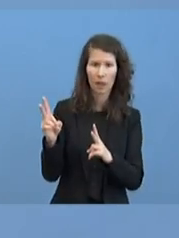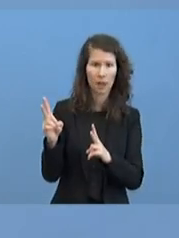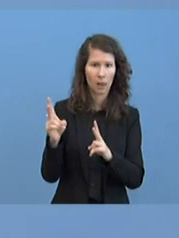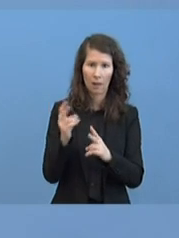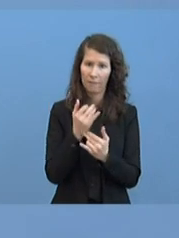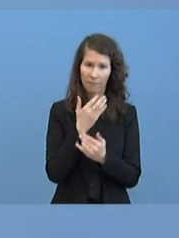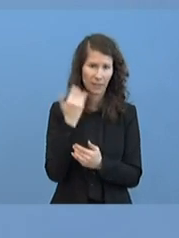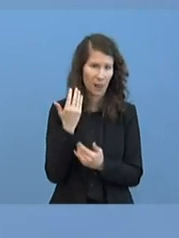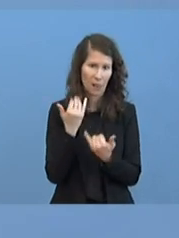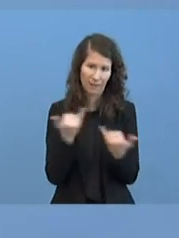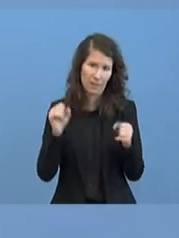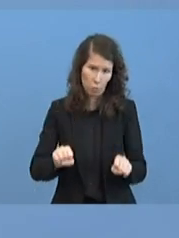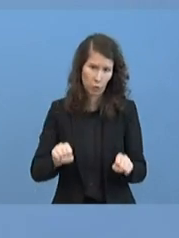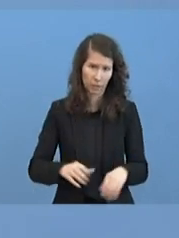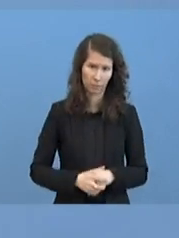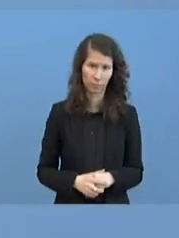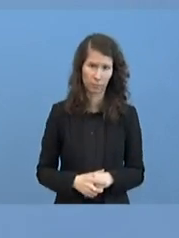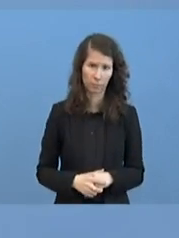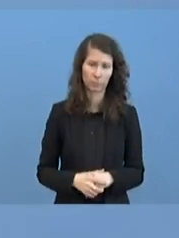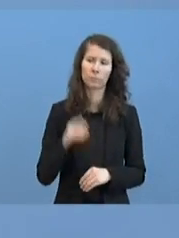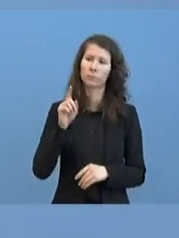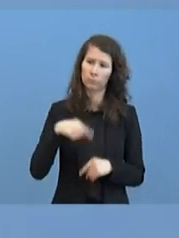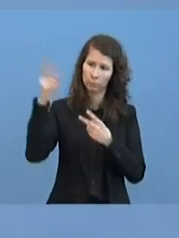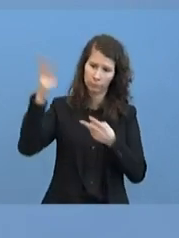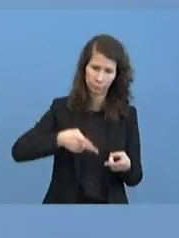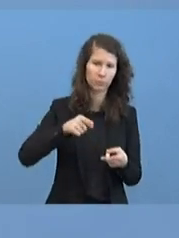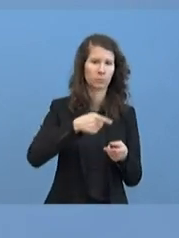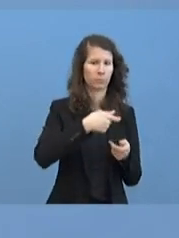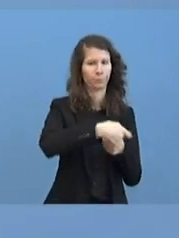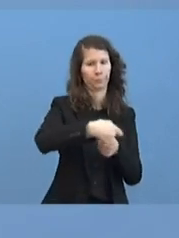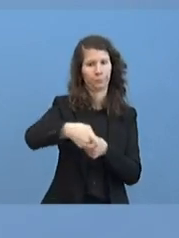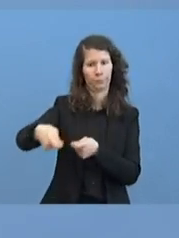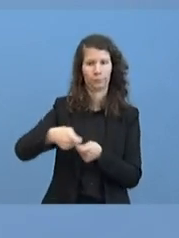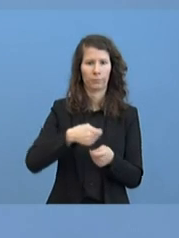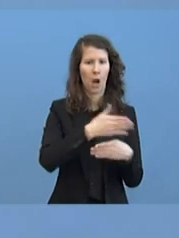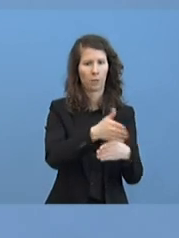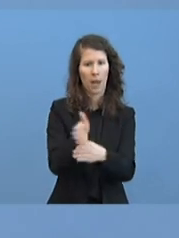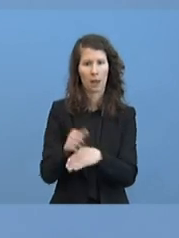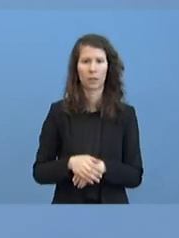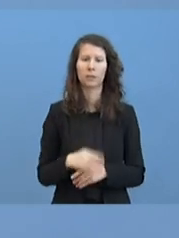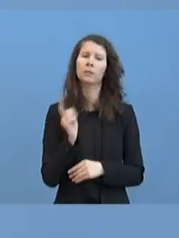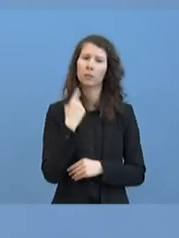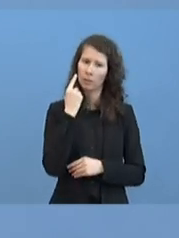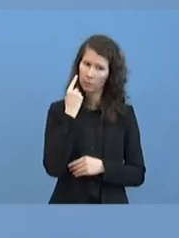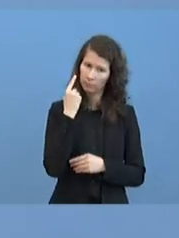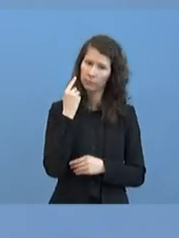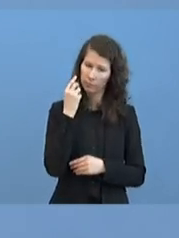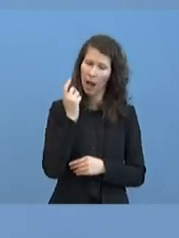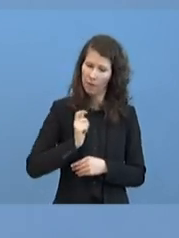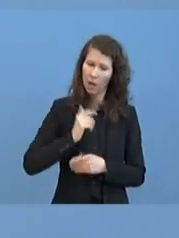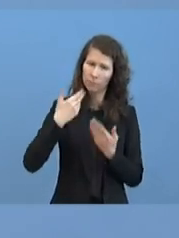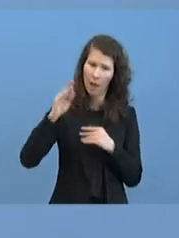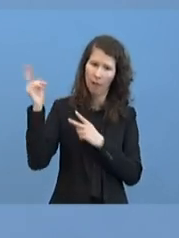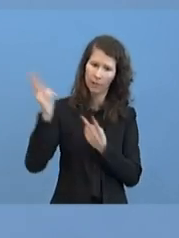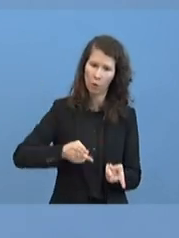und übernehmen dann diese Verteilung. Aber wie gesagt, wir gehen von weiteren Lieferungen aus. Aber ich kann jetzt zum gegebenen